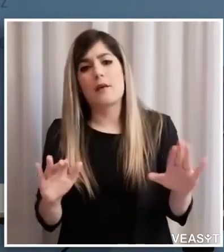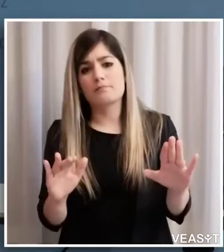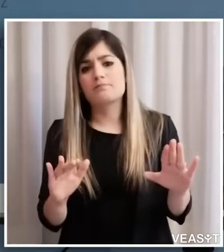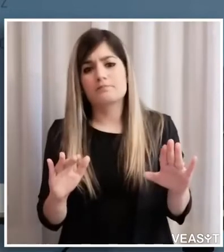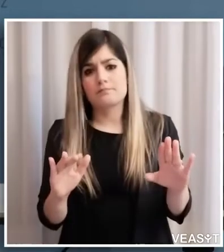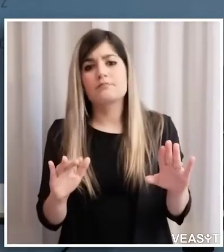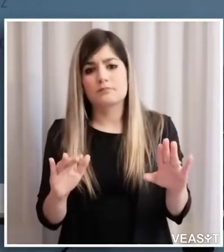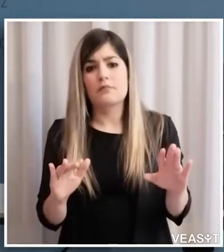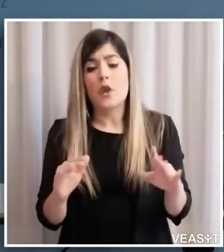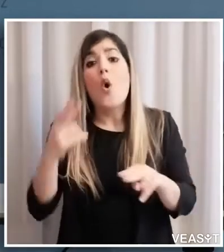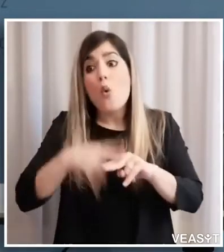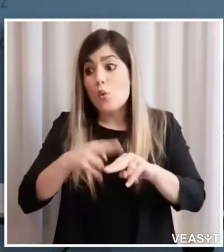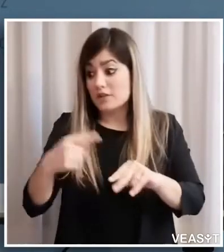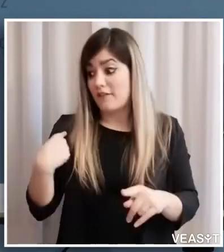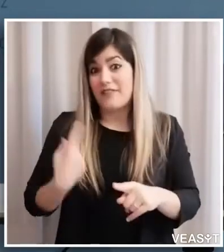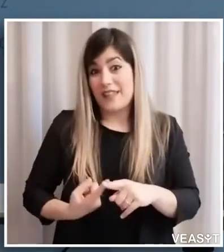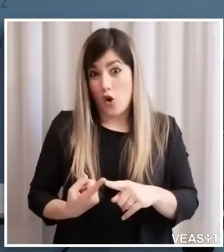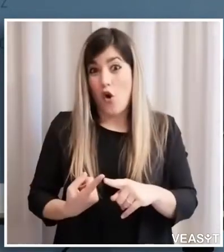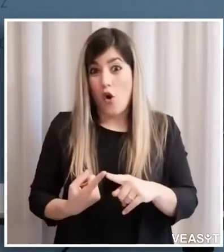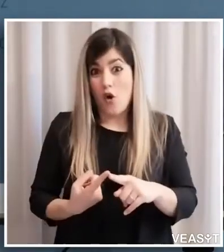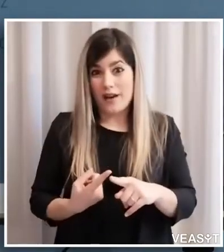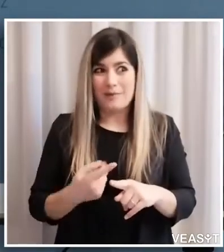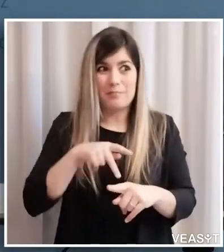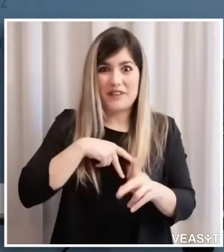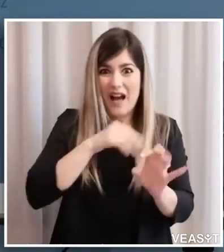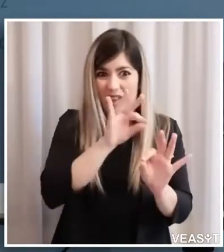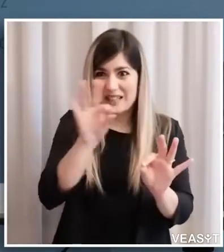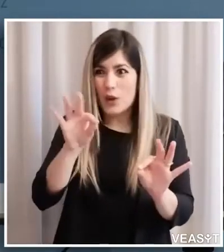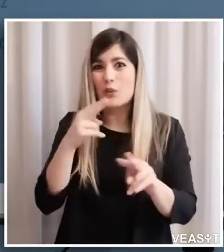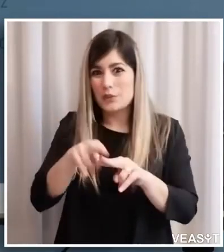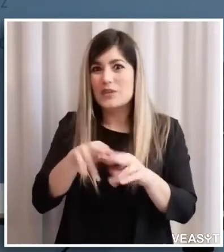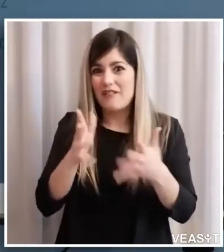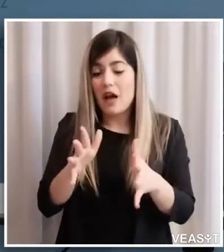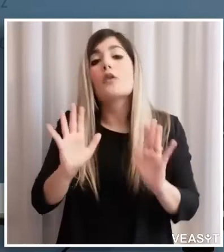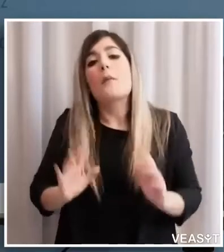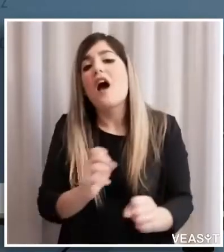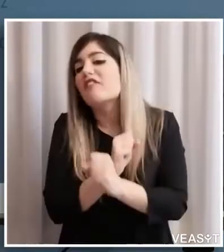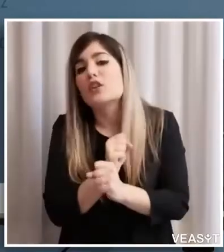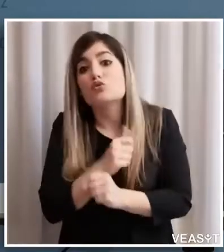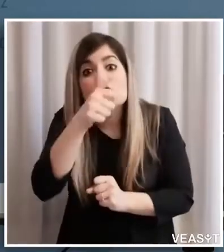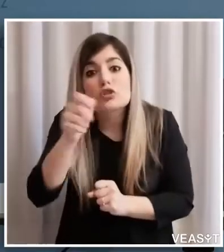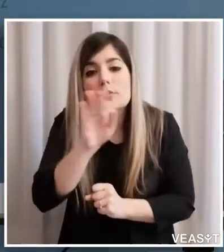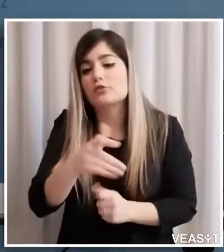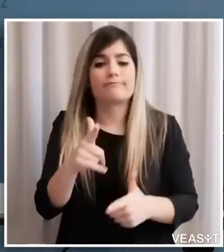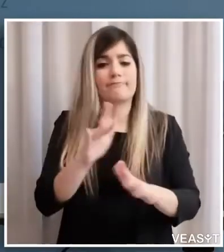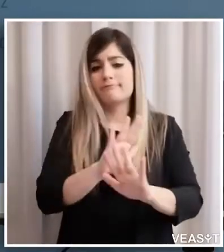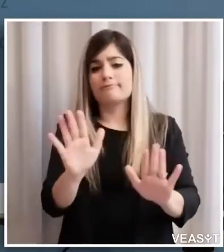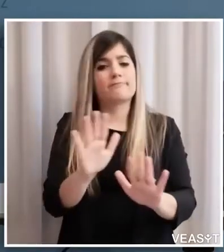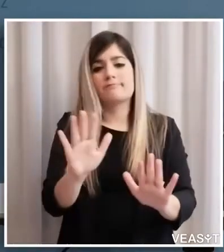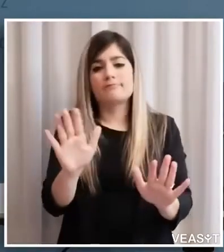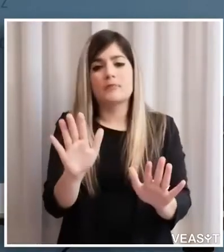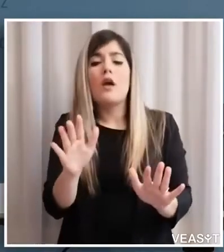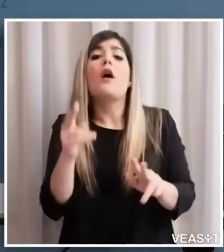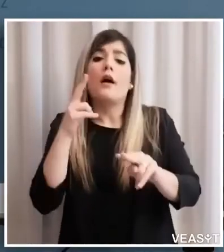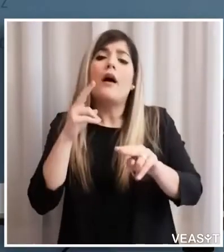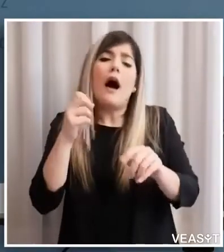ultimamente anche da qualche soggetto privato e hanno una loro affidabilità soltanto se usati in modo combinato tra